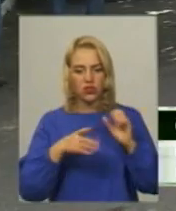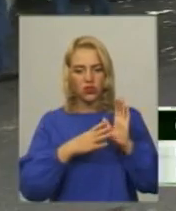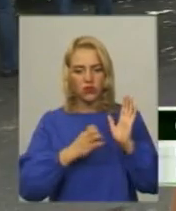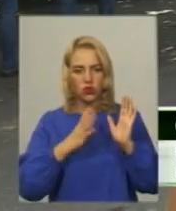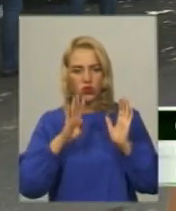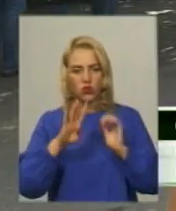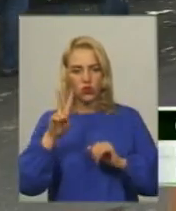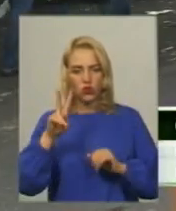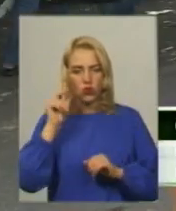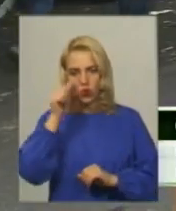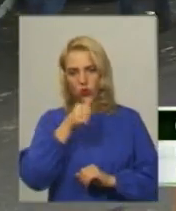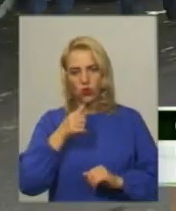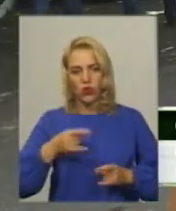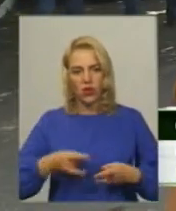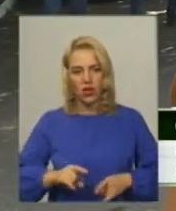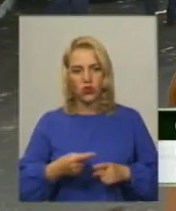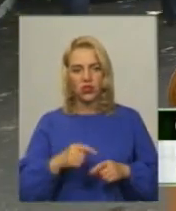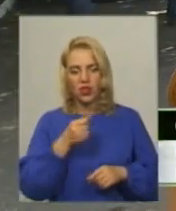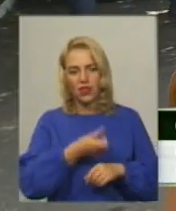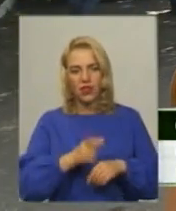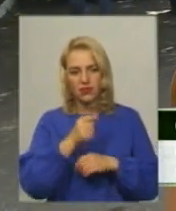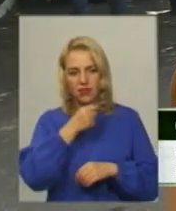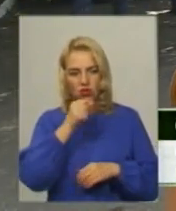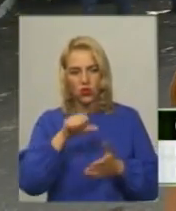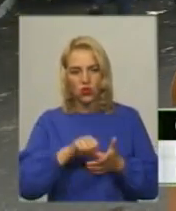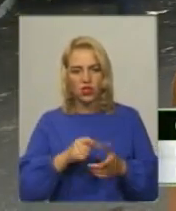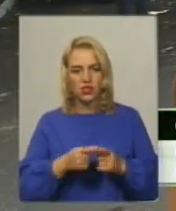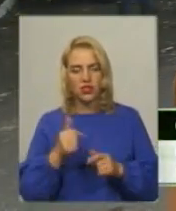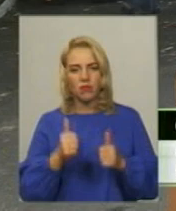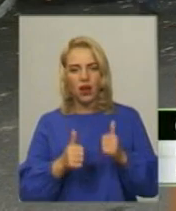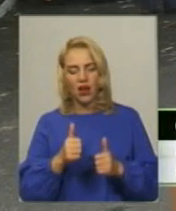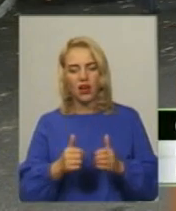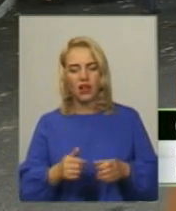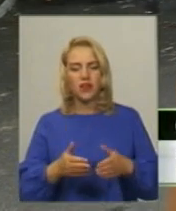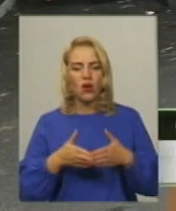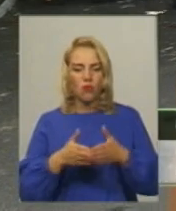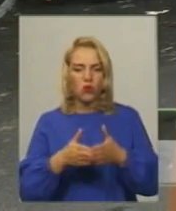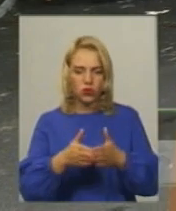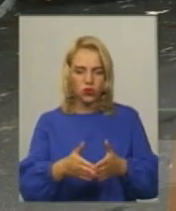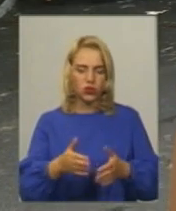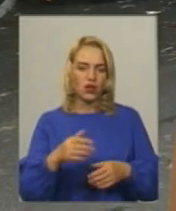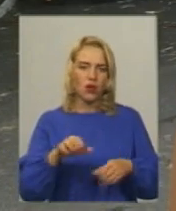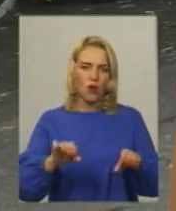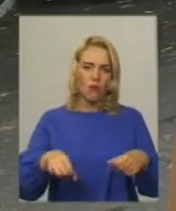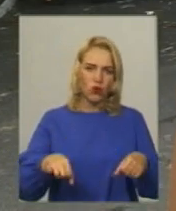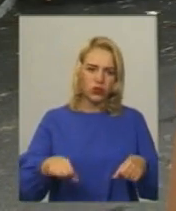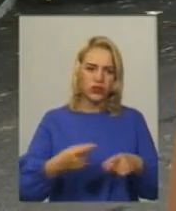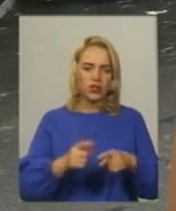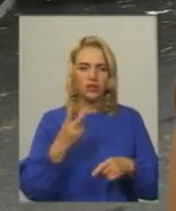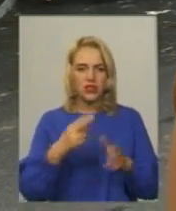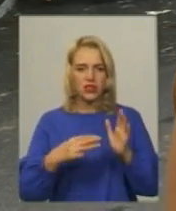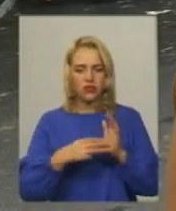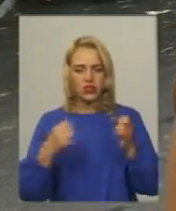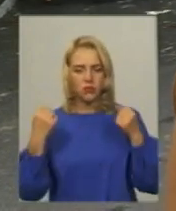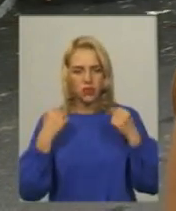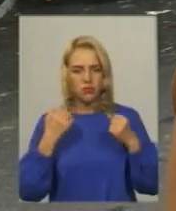року народження, це найстарший учасник Змагання проводяться в класах – моточовми, скутерів та глісарів Всього 22 спортсмени з